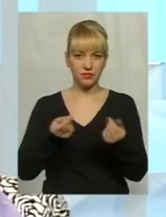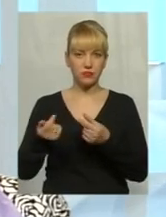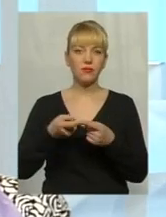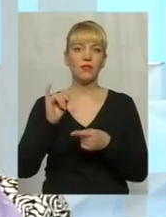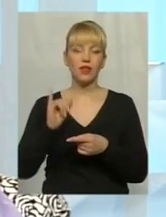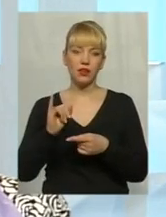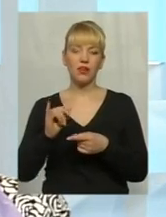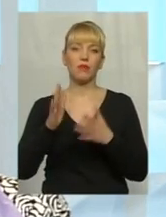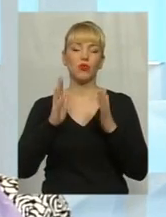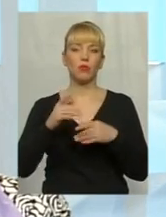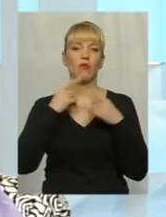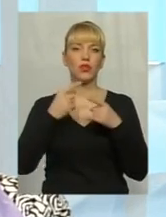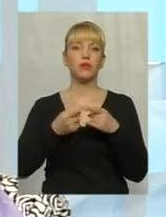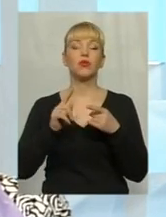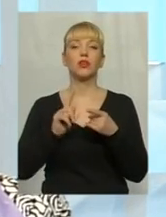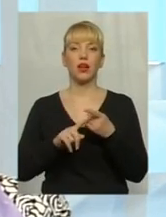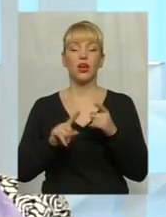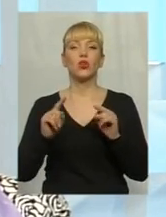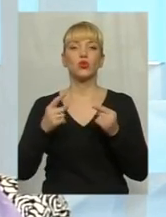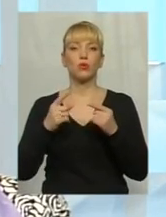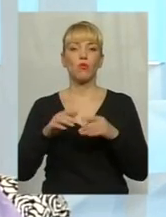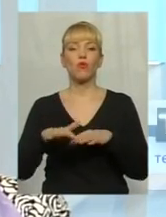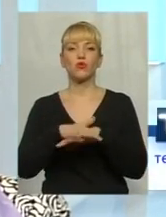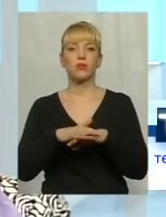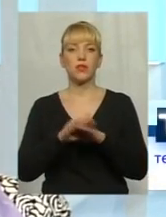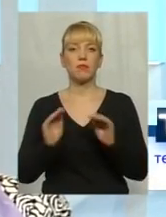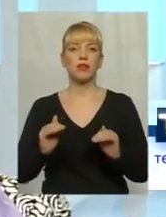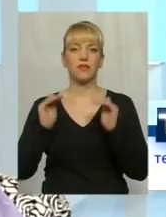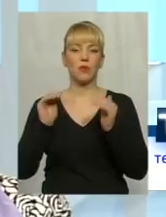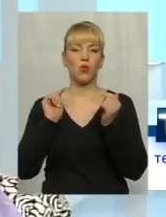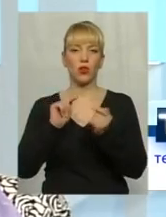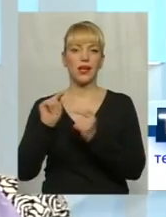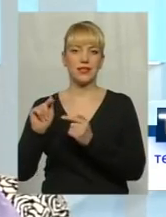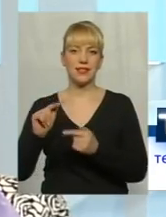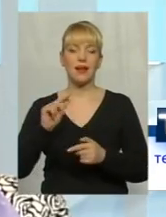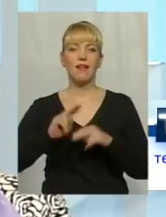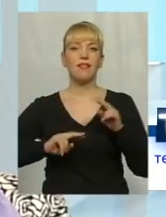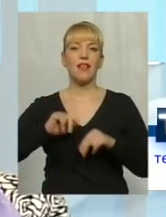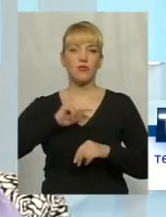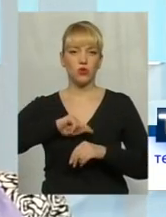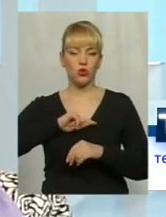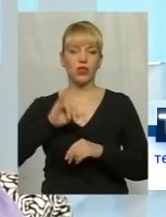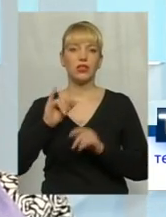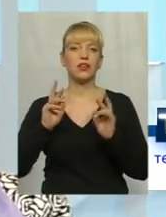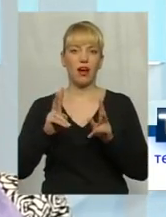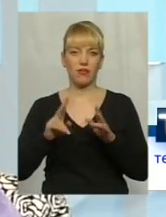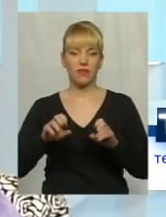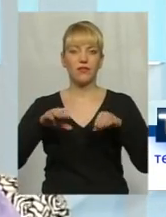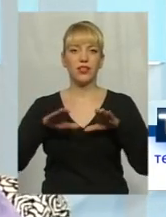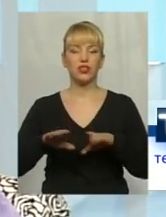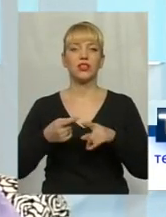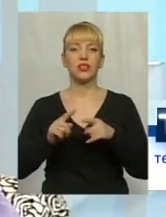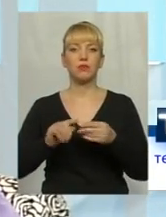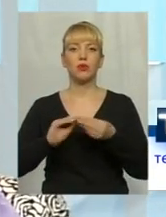говорити про те, чому в суспільстві підвищуються протестні настрої, і як все ж таки вирішити ті проблеми, про які